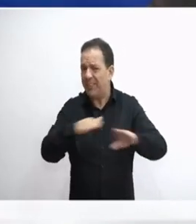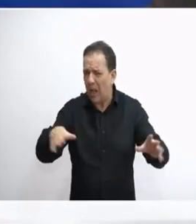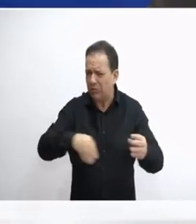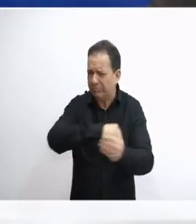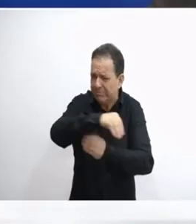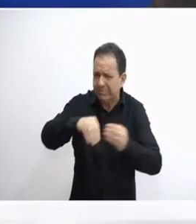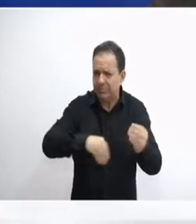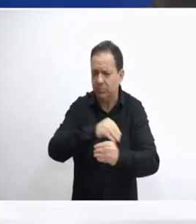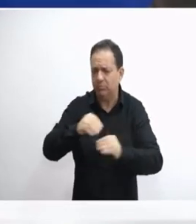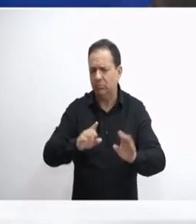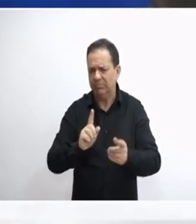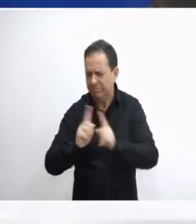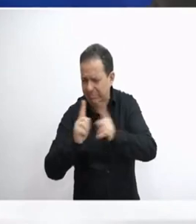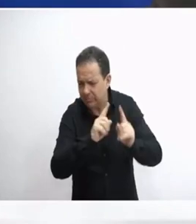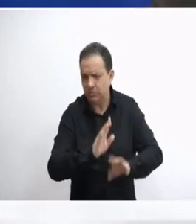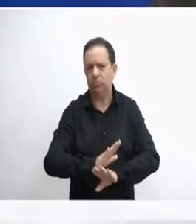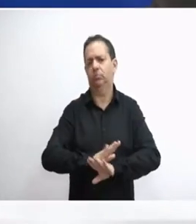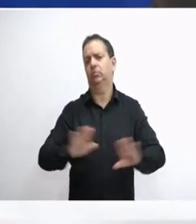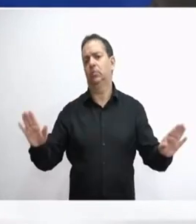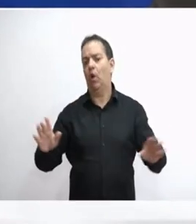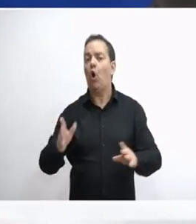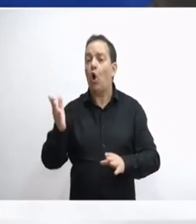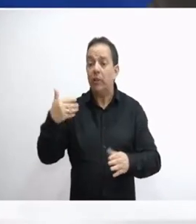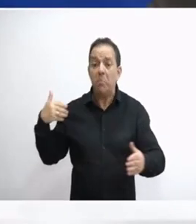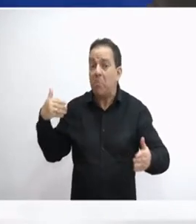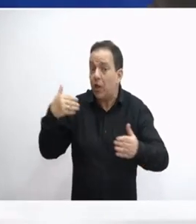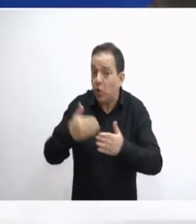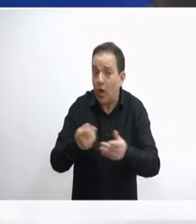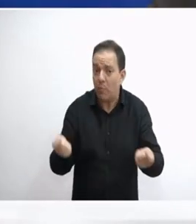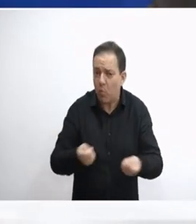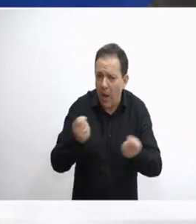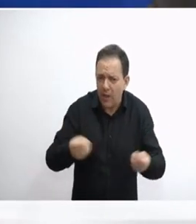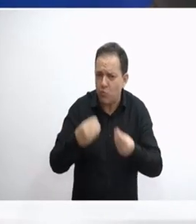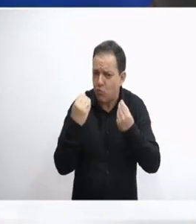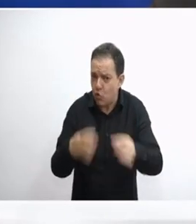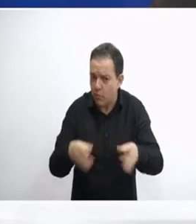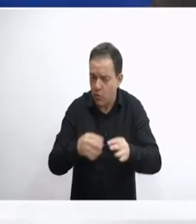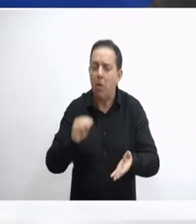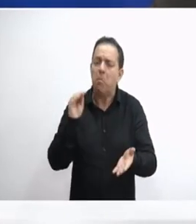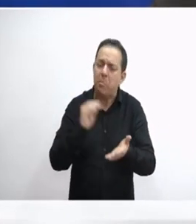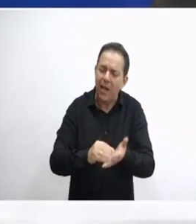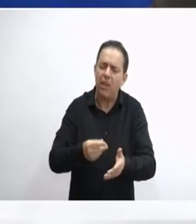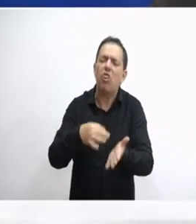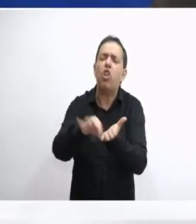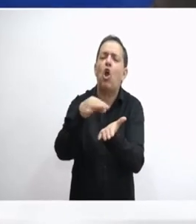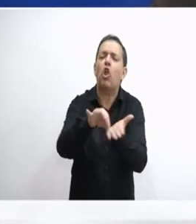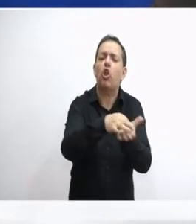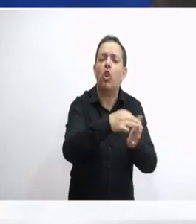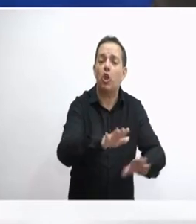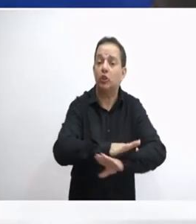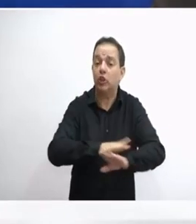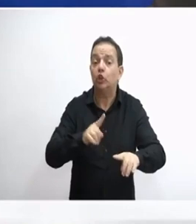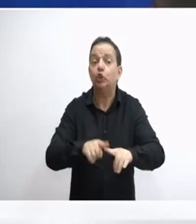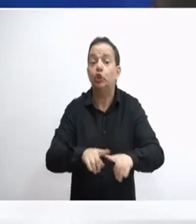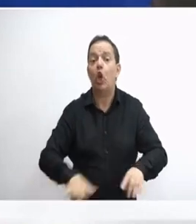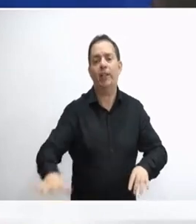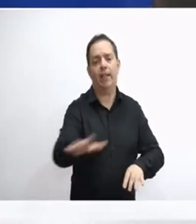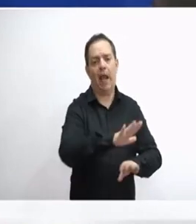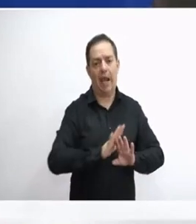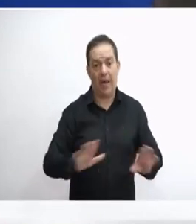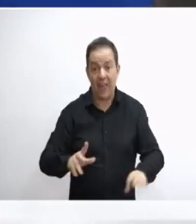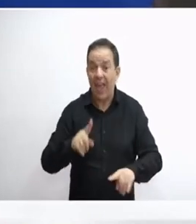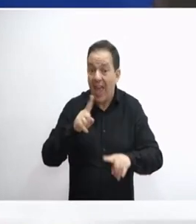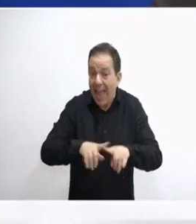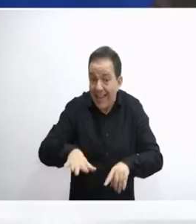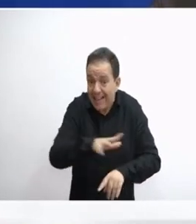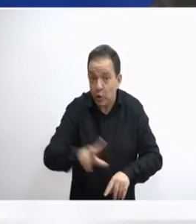σκήμενο. Αλλά και ό,τι έχει χαριστεί, αλλά και ό,τι έχει συμβεί ως κακό σκήμενο, θα επαναορθωθεί στην ελληνική επικρατία. Επί